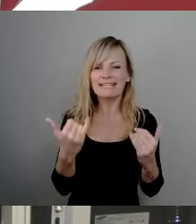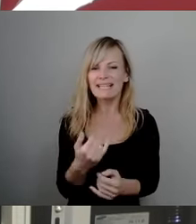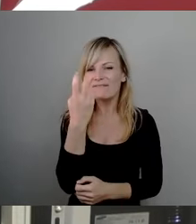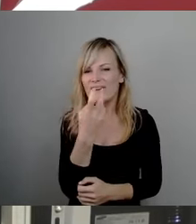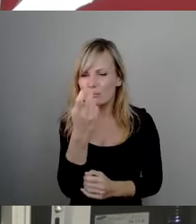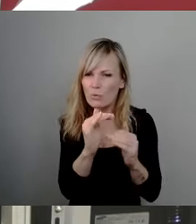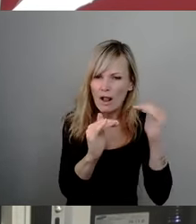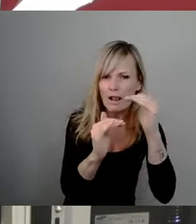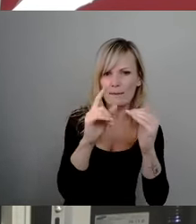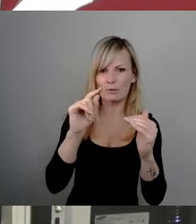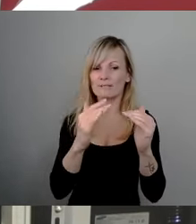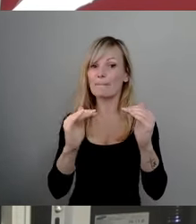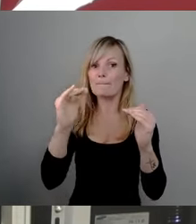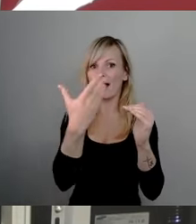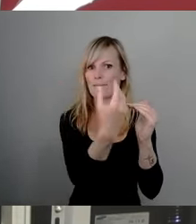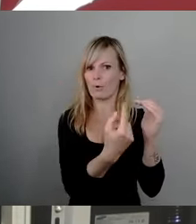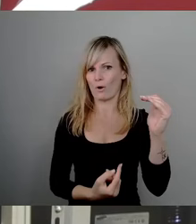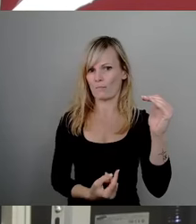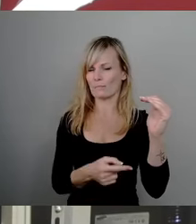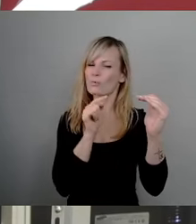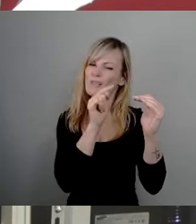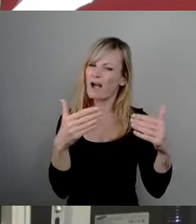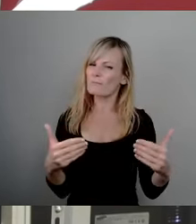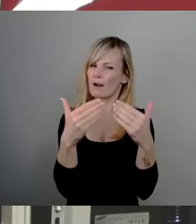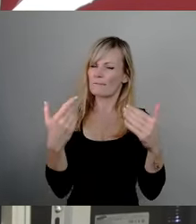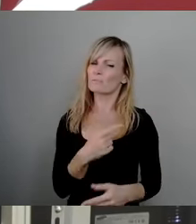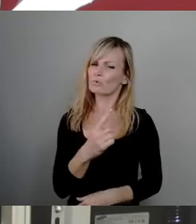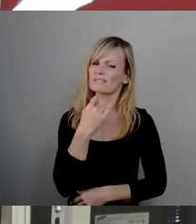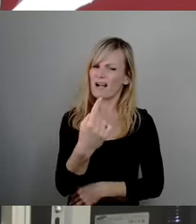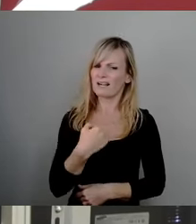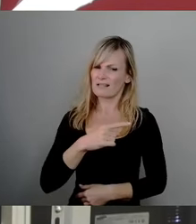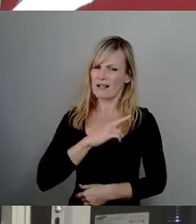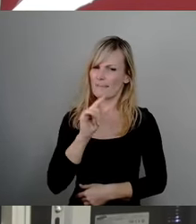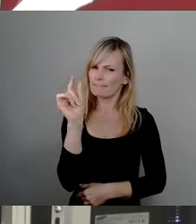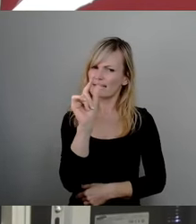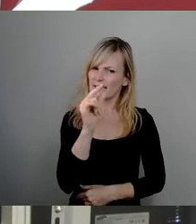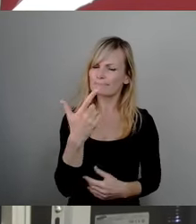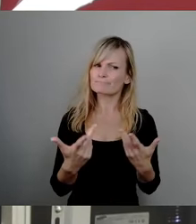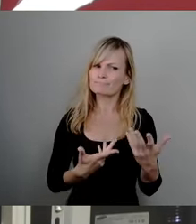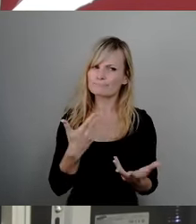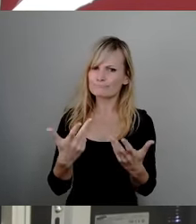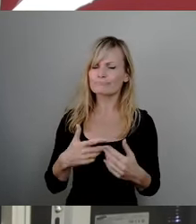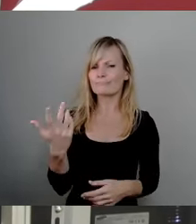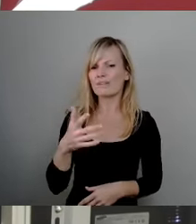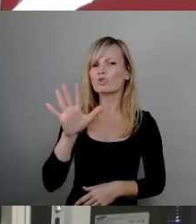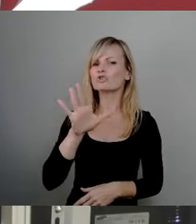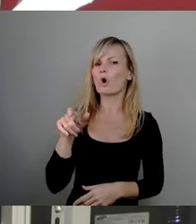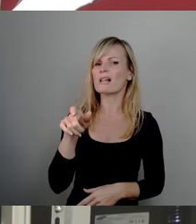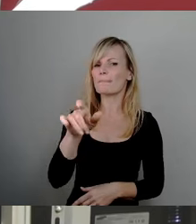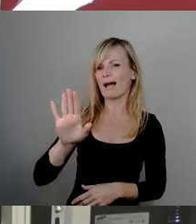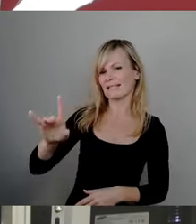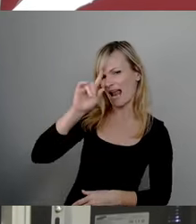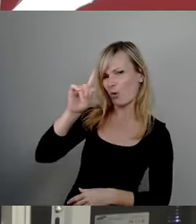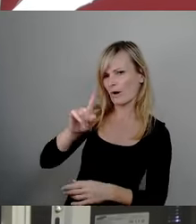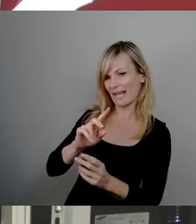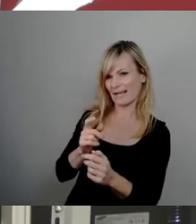mehr. Und da möchte ich mal eins sagen, da bin ich so ein bisschen in der schollbachschen Logik. Und